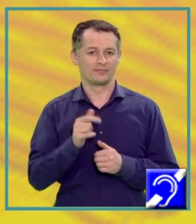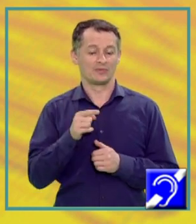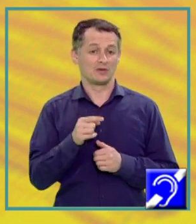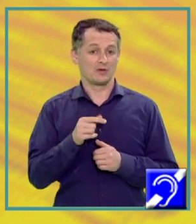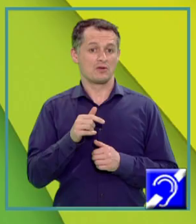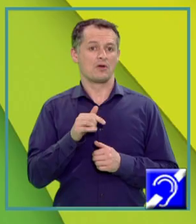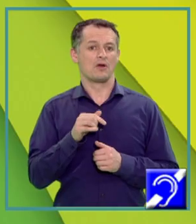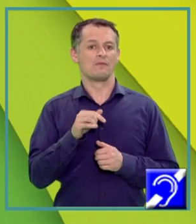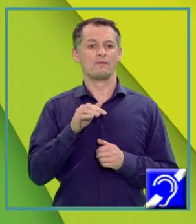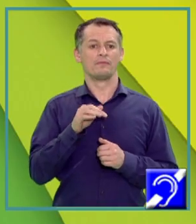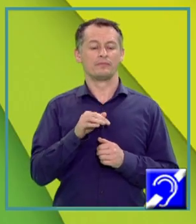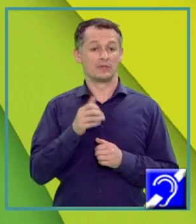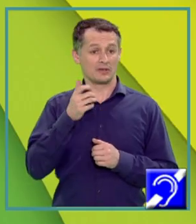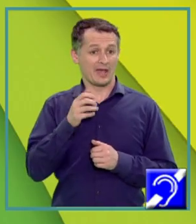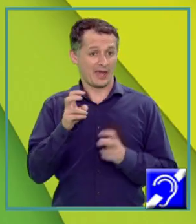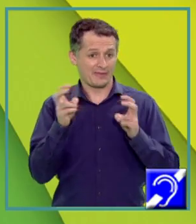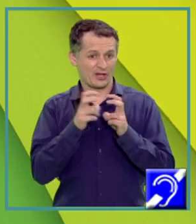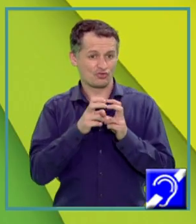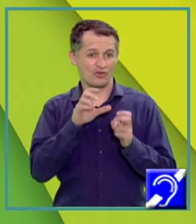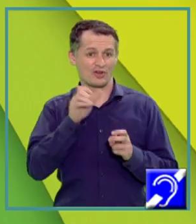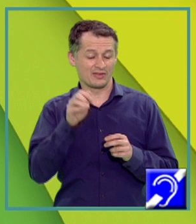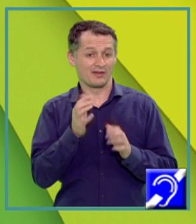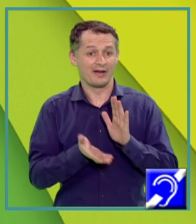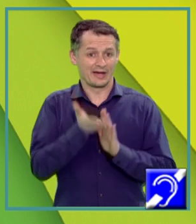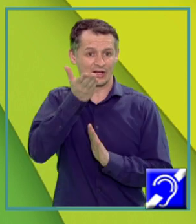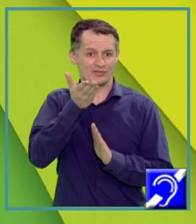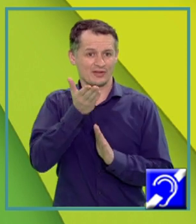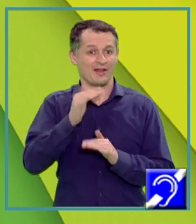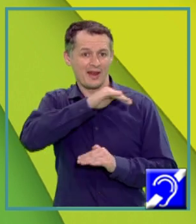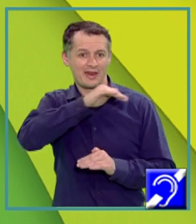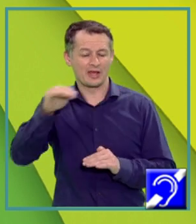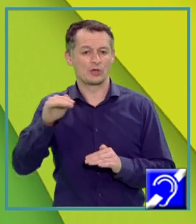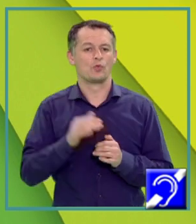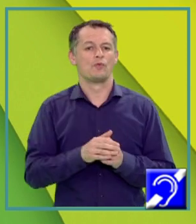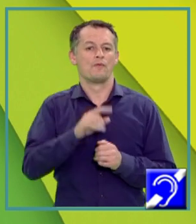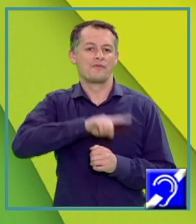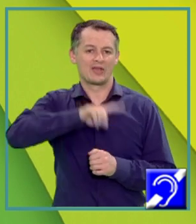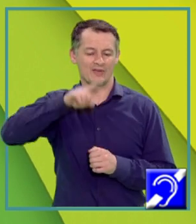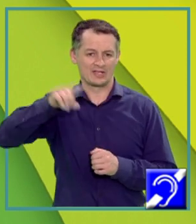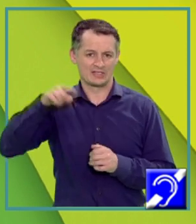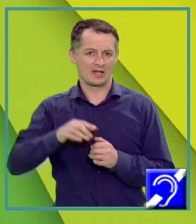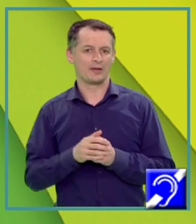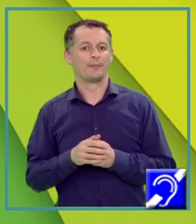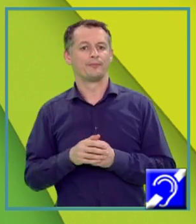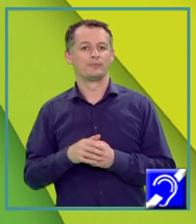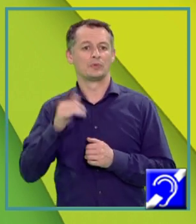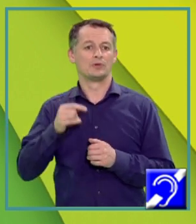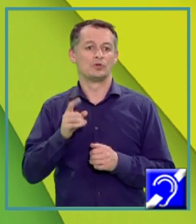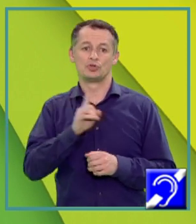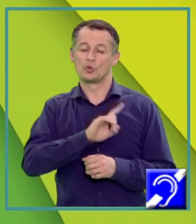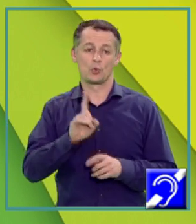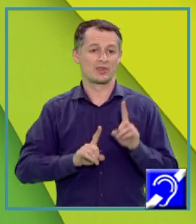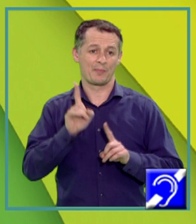fotoelectronilor emisi crește liniar cu frecvența radiației electromagnetice incidente și nu